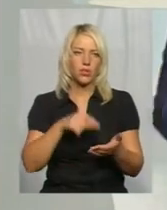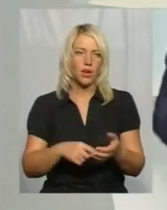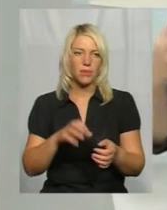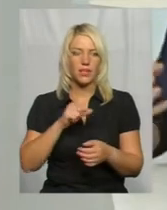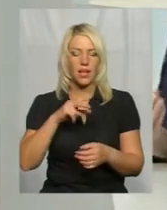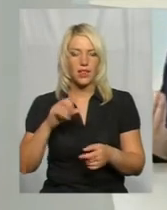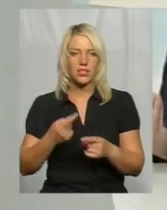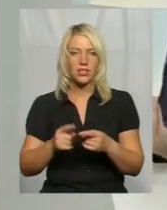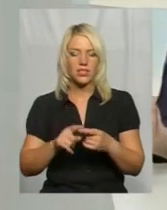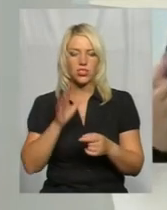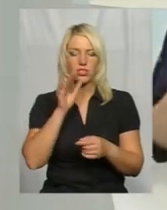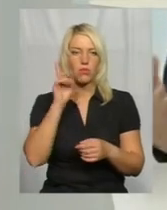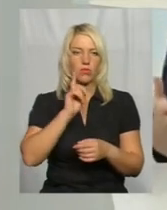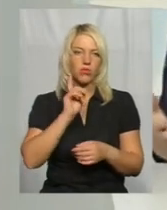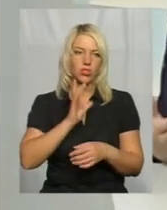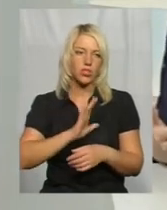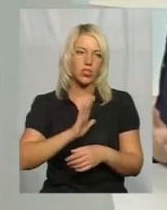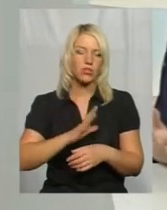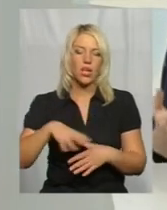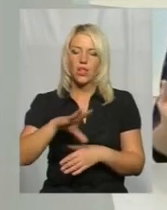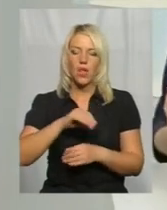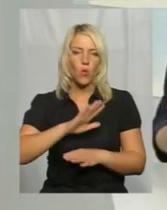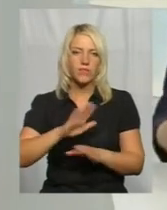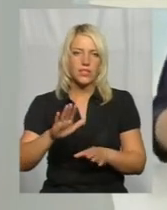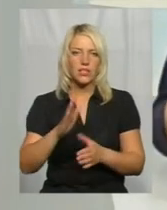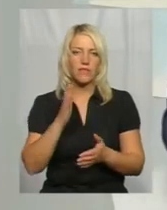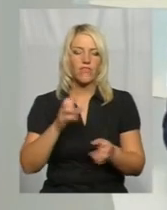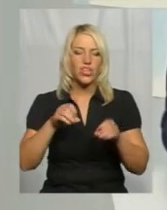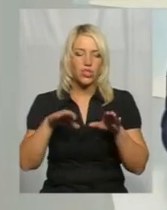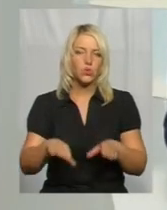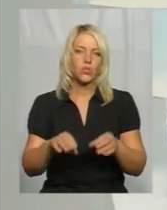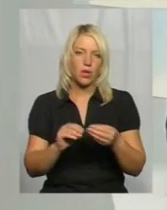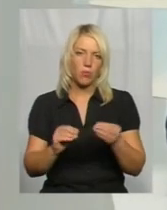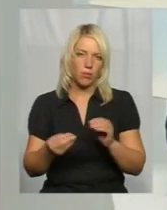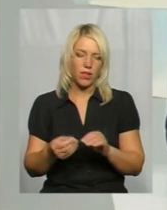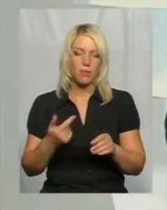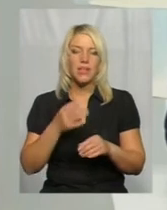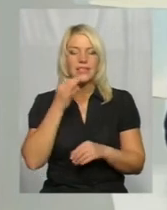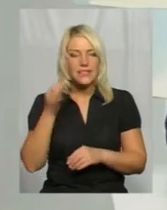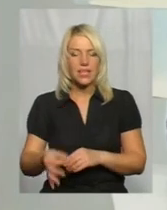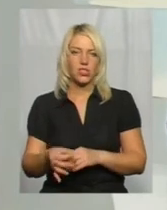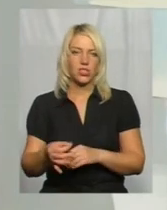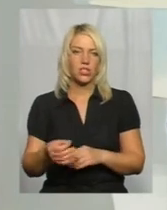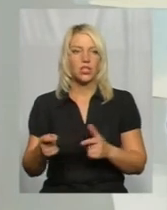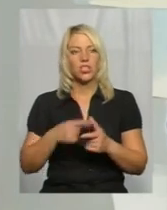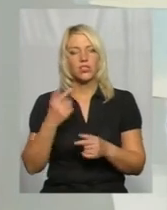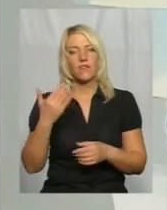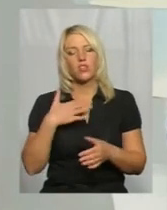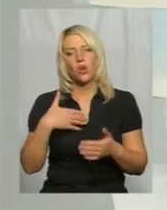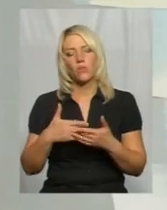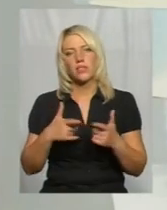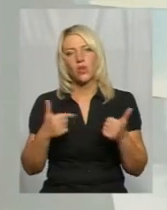Але ж за цей час, поки вони чекають, не у всіх проблеми вирішуються. Скажіть, будь ласка, Наталю, скажіть, чи ваша громадська